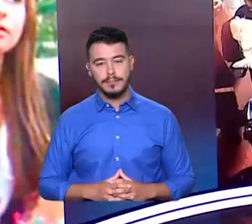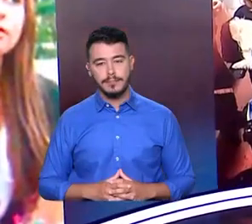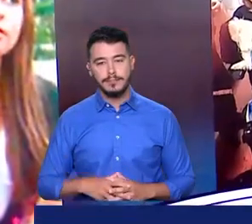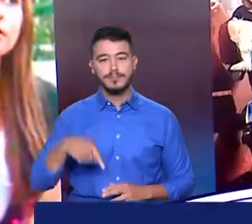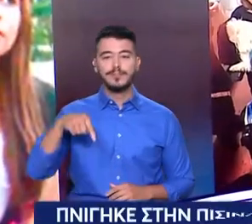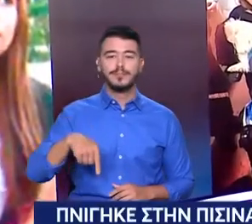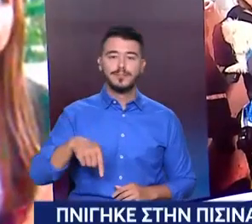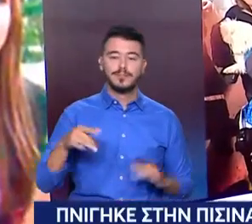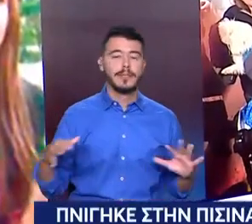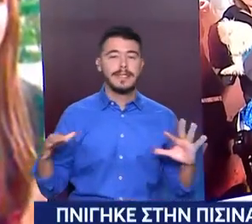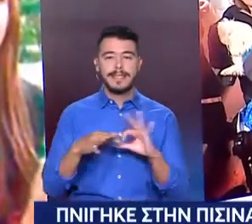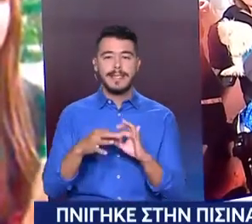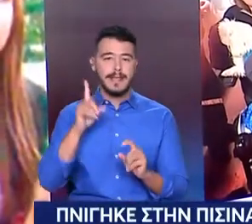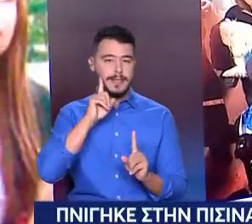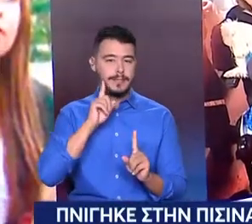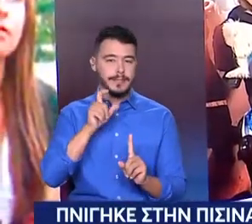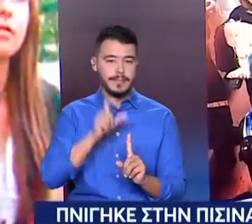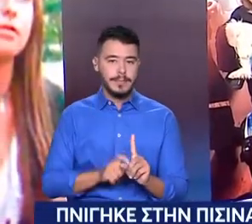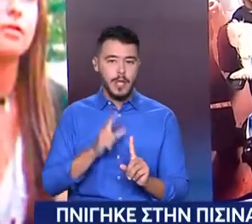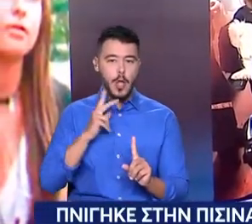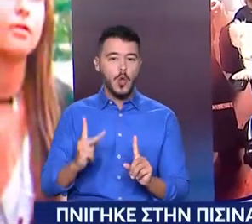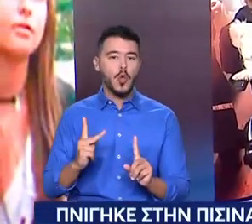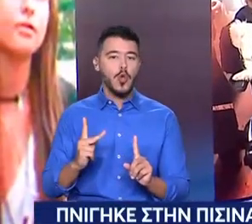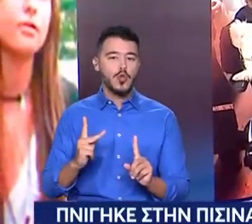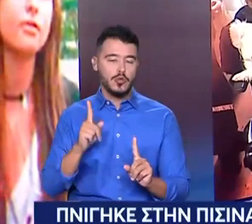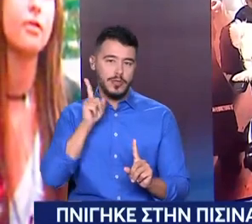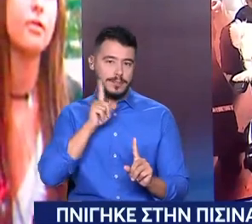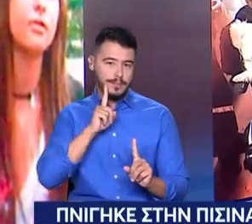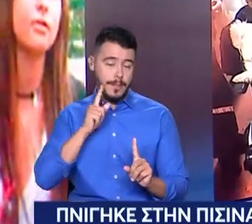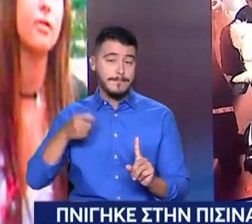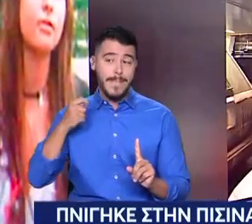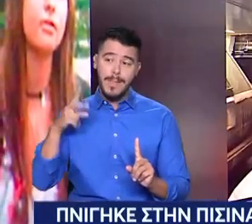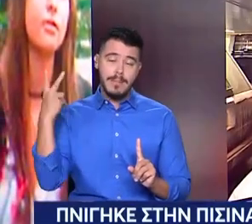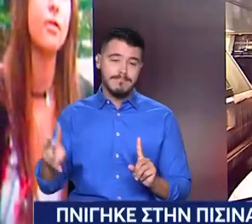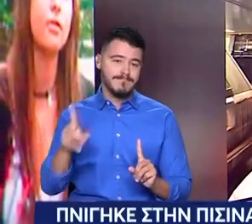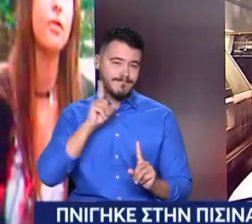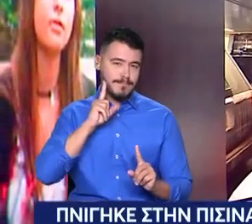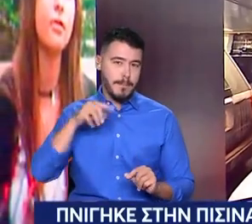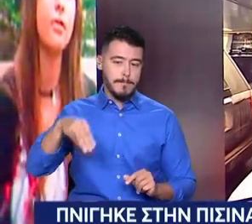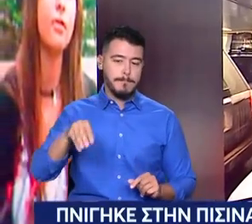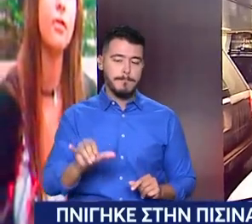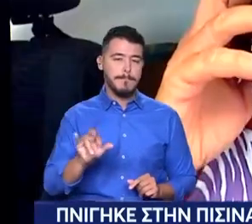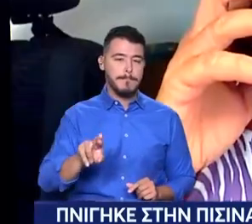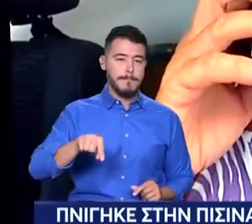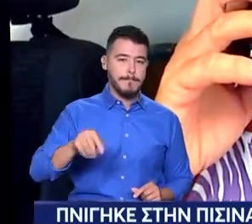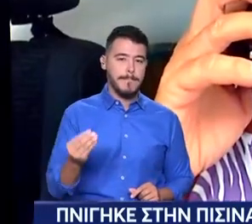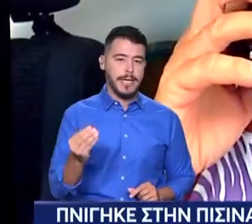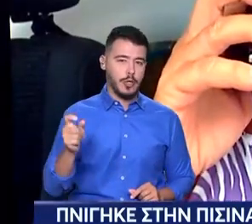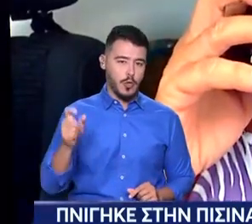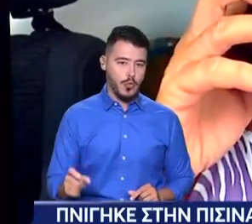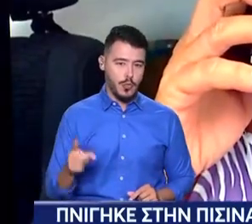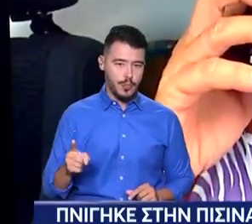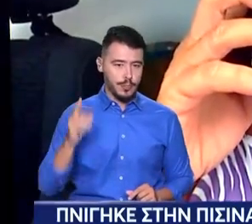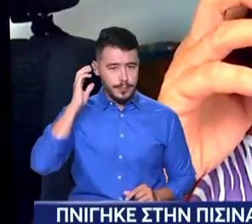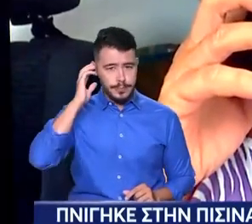Την ξέρετε, την ξέρουμε, είναι η μητέρα της Μυρτούς. Την Μυρτό την έχουμε όλοι λίγο σαν παιδί μας, έως